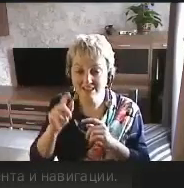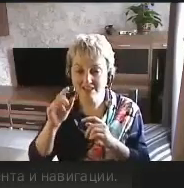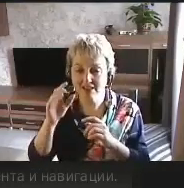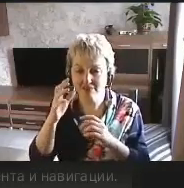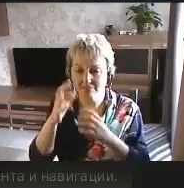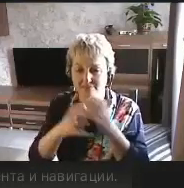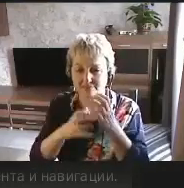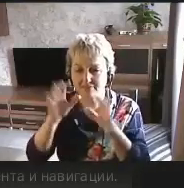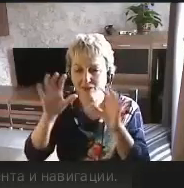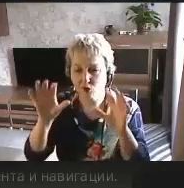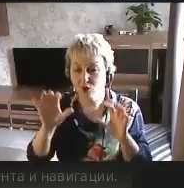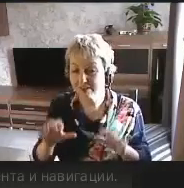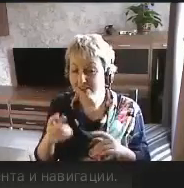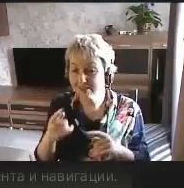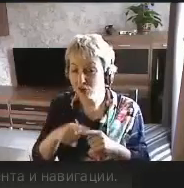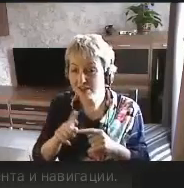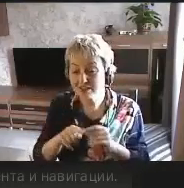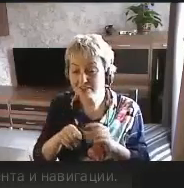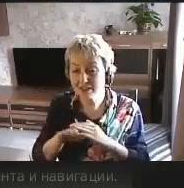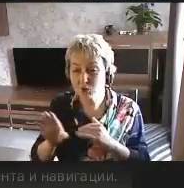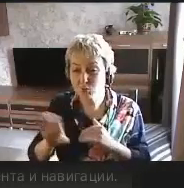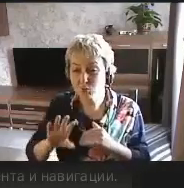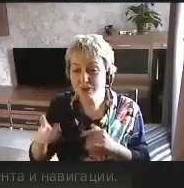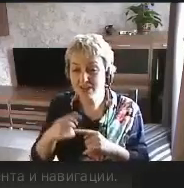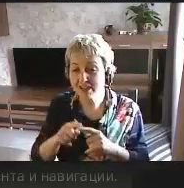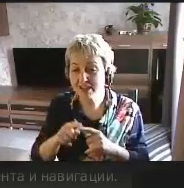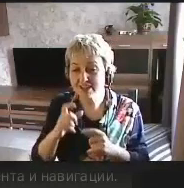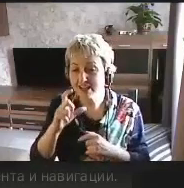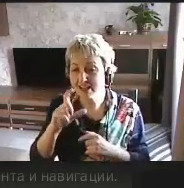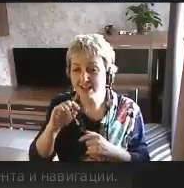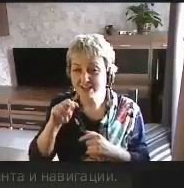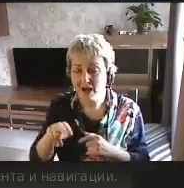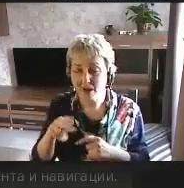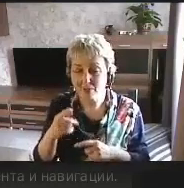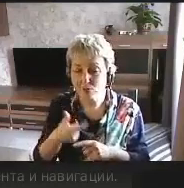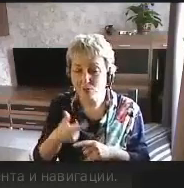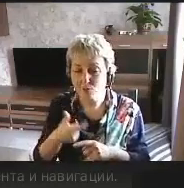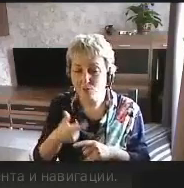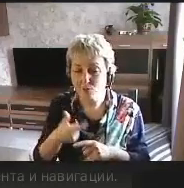От этого не уйти, и этот этап очень важный.